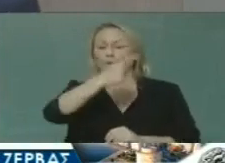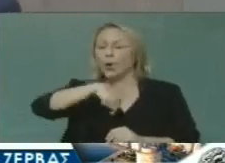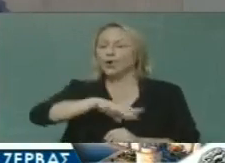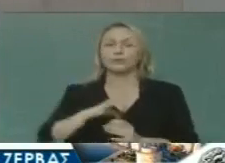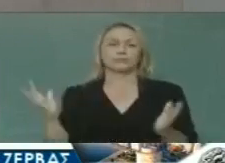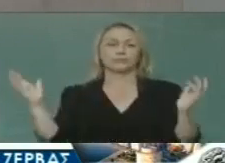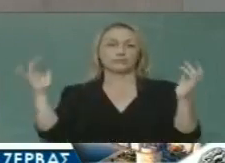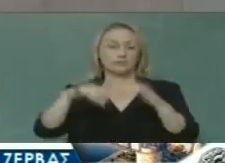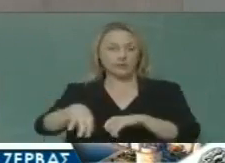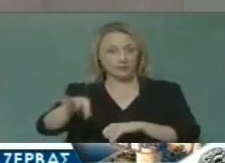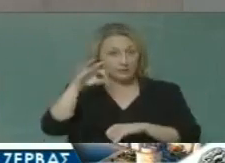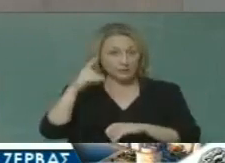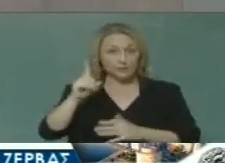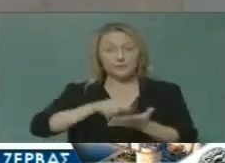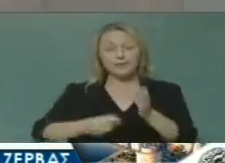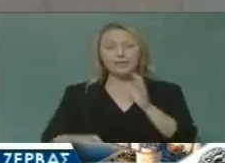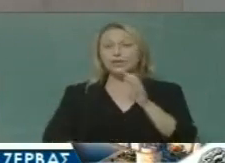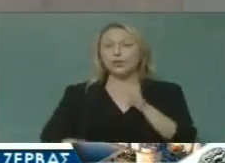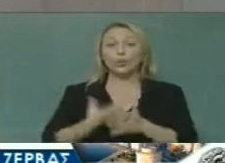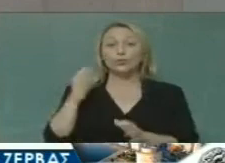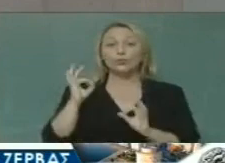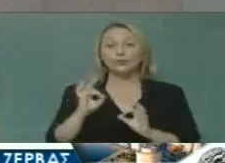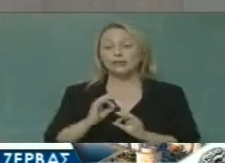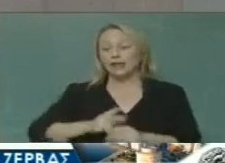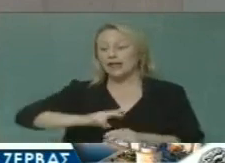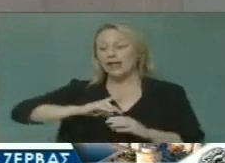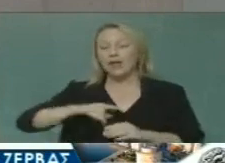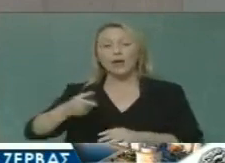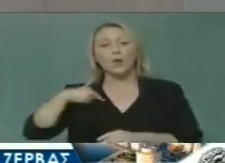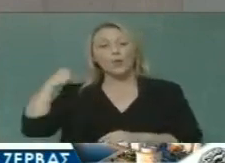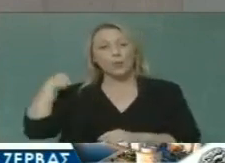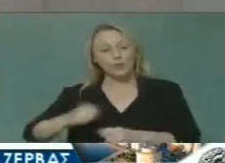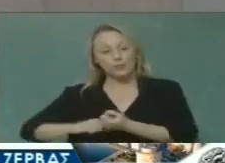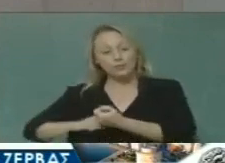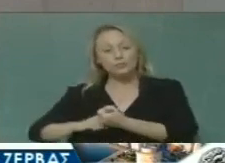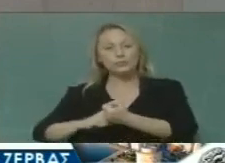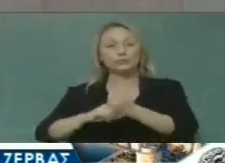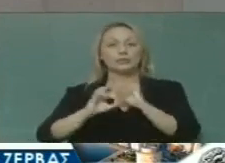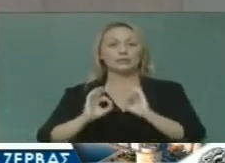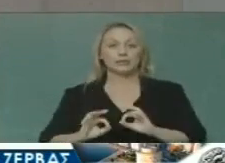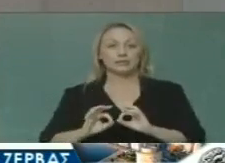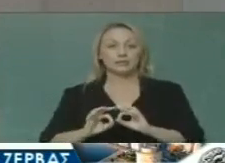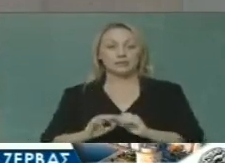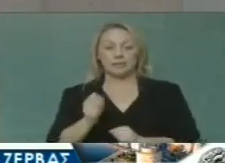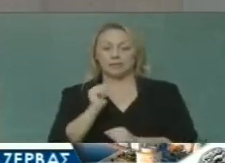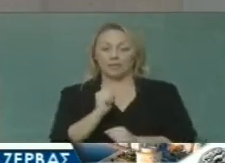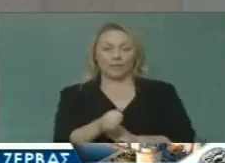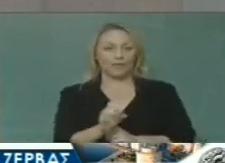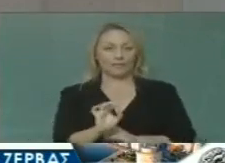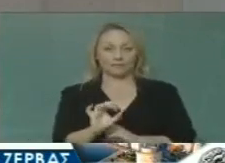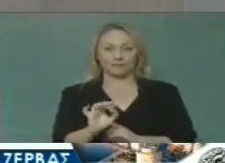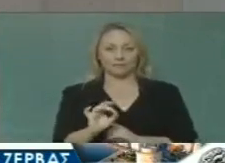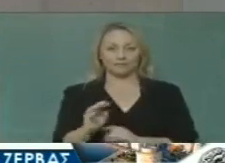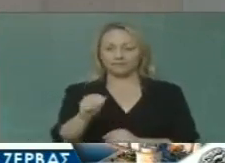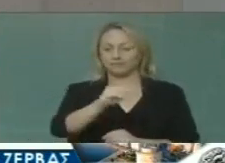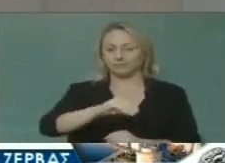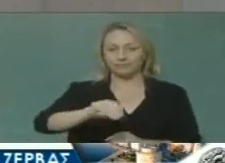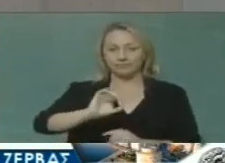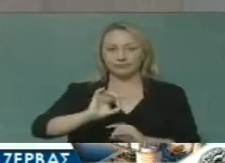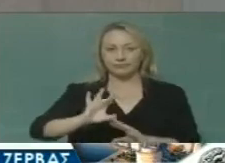της πόλης, ότι έχουν το Δήμο Θεσσαλονίκης σύμμαχό τους. Ότι δεν είναι μόνοι, ότι η πόλη